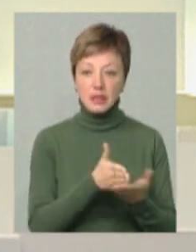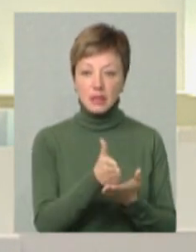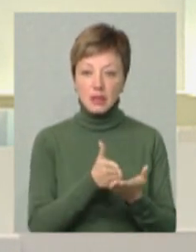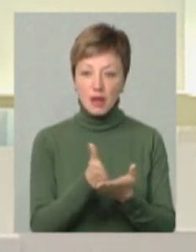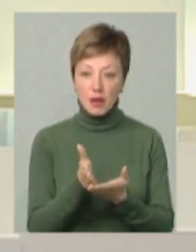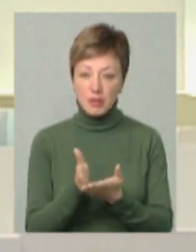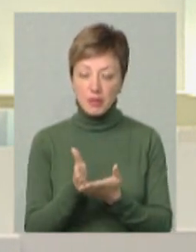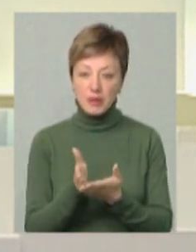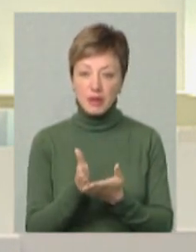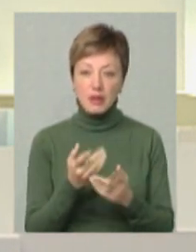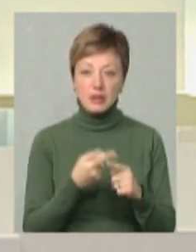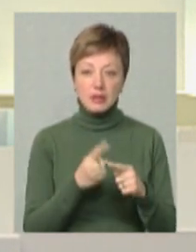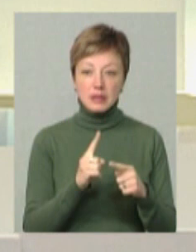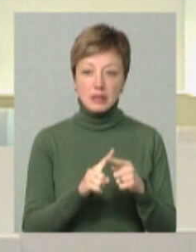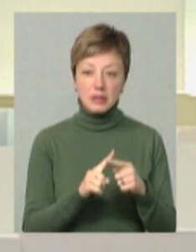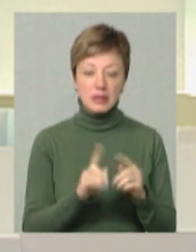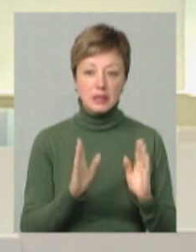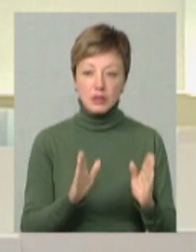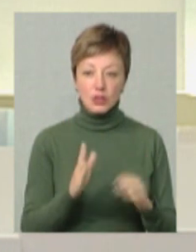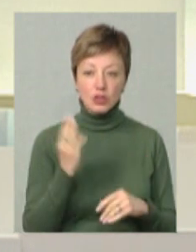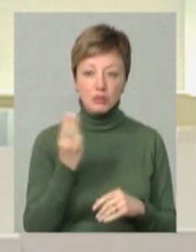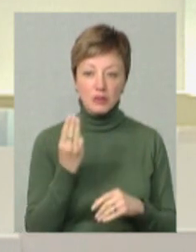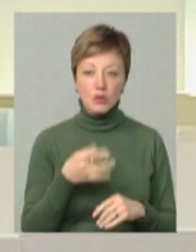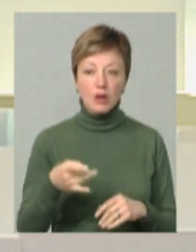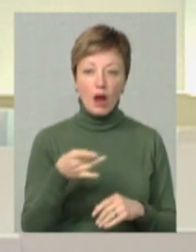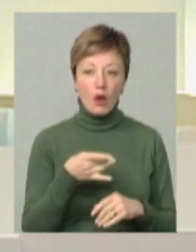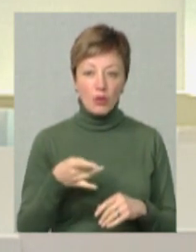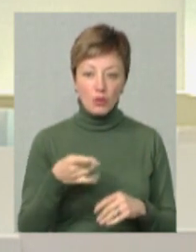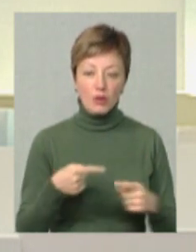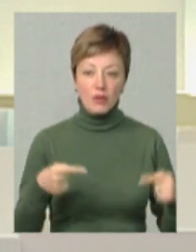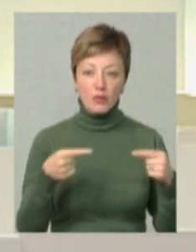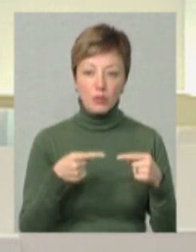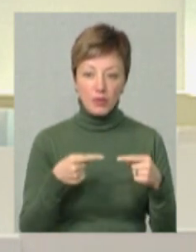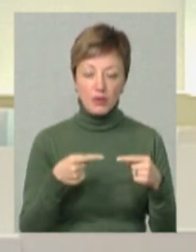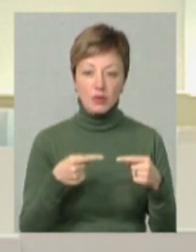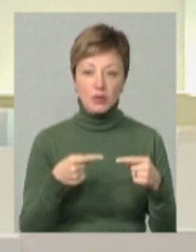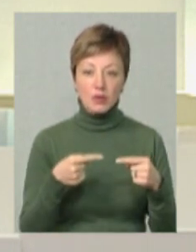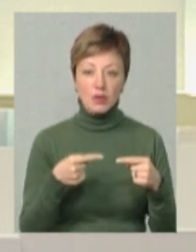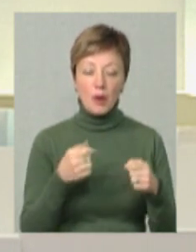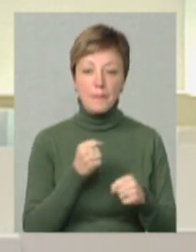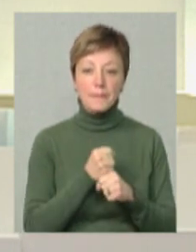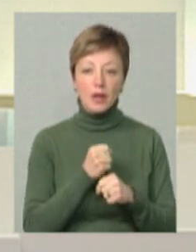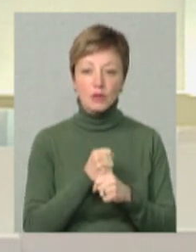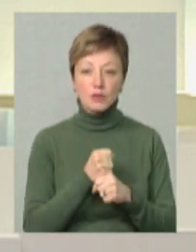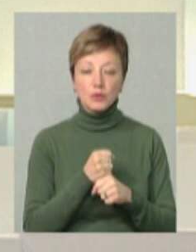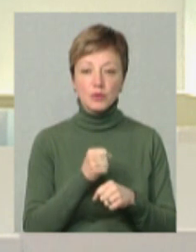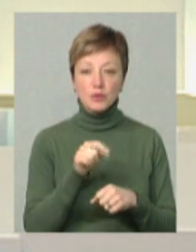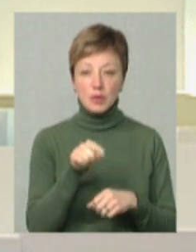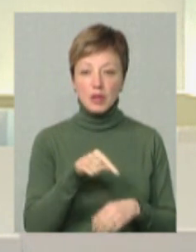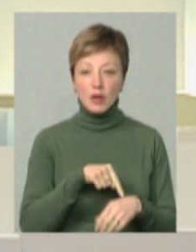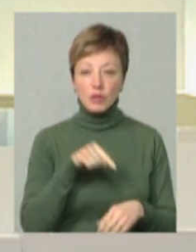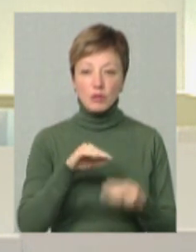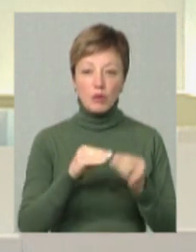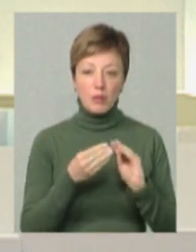це стосується не тільки Шепетівського району. відповідно, працюють реагуючи на ті